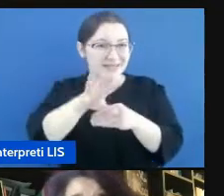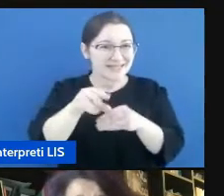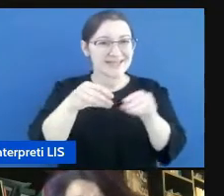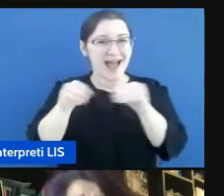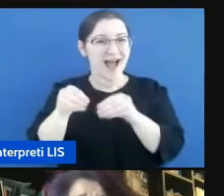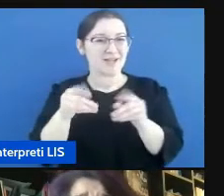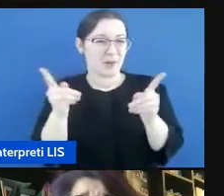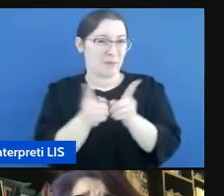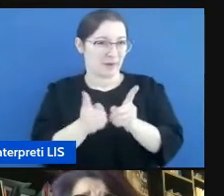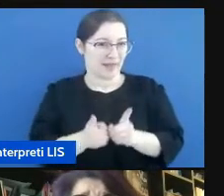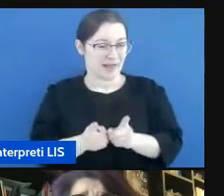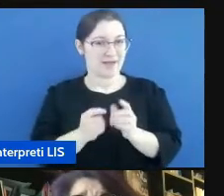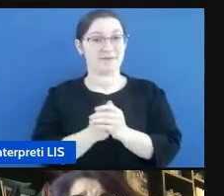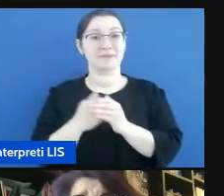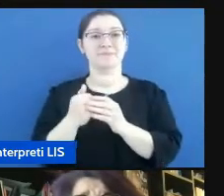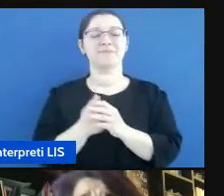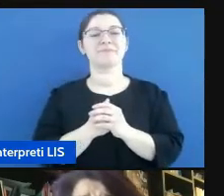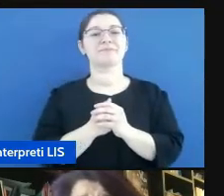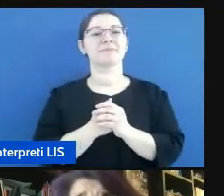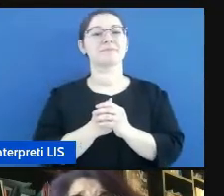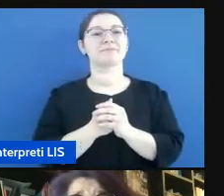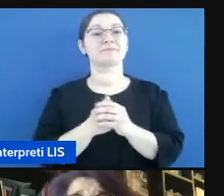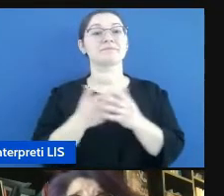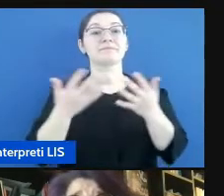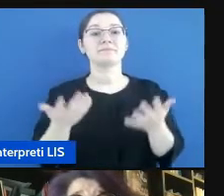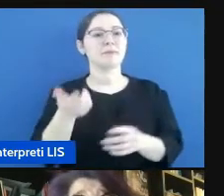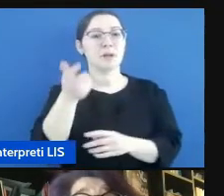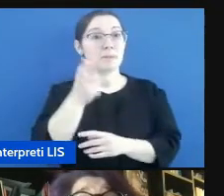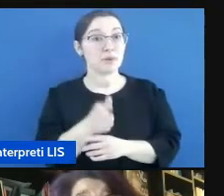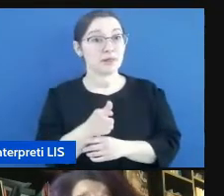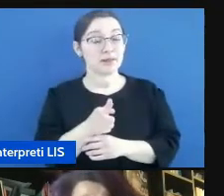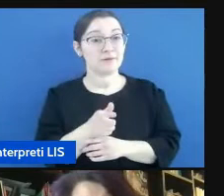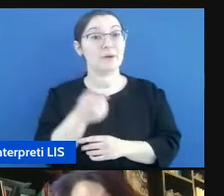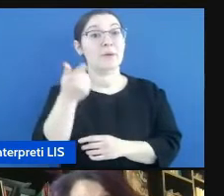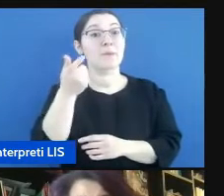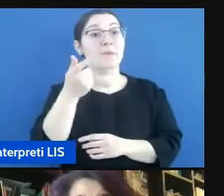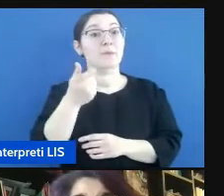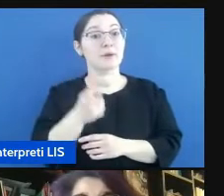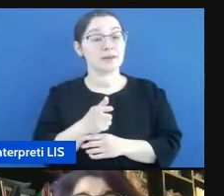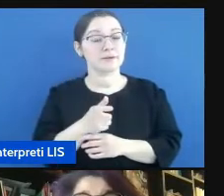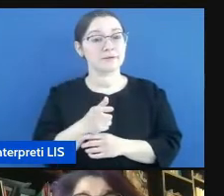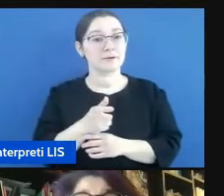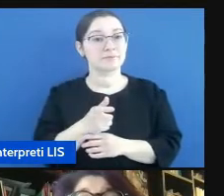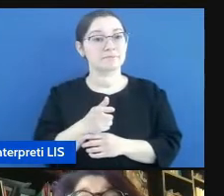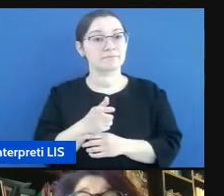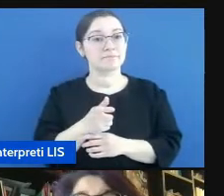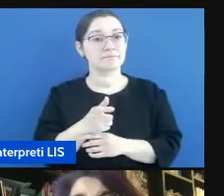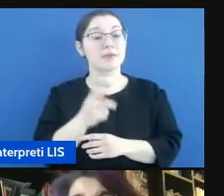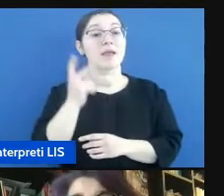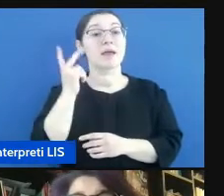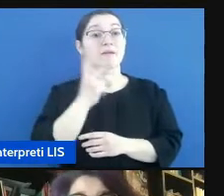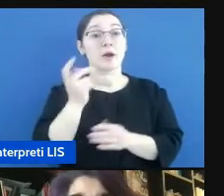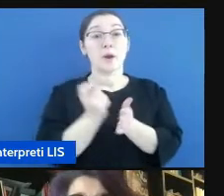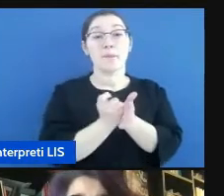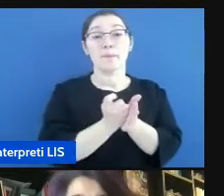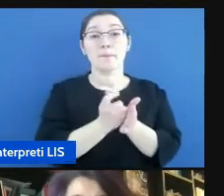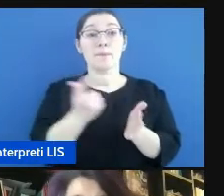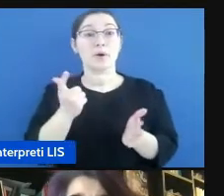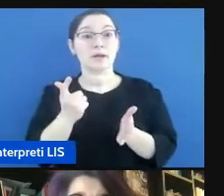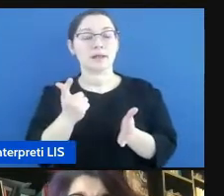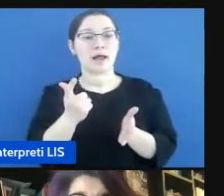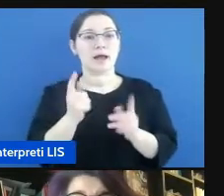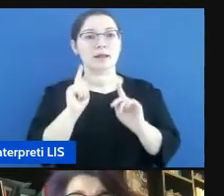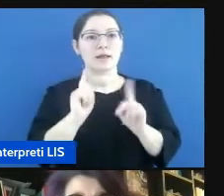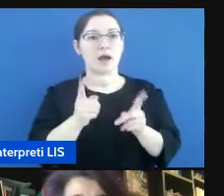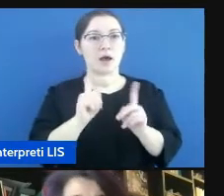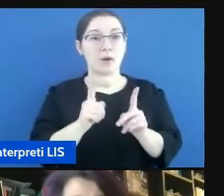avanti. Allora, perché è importante? Perché è importante non inibire la produzione di